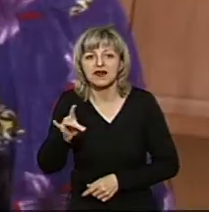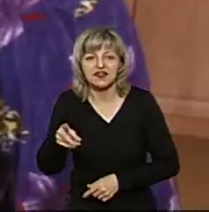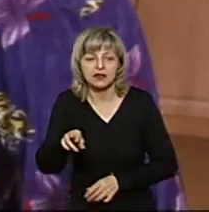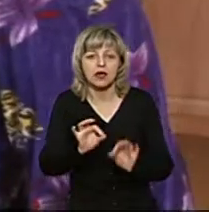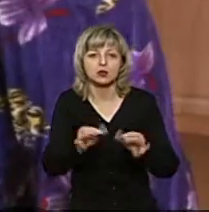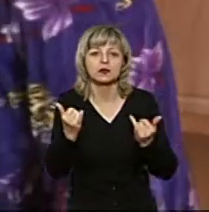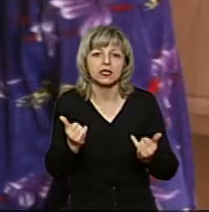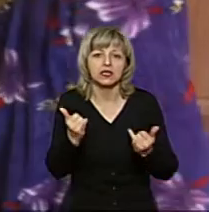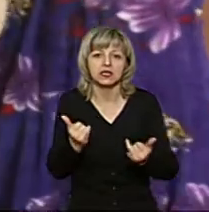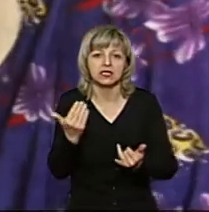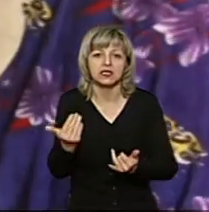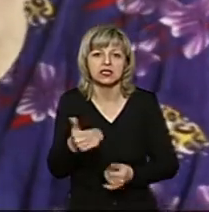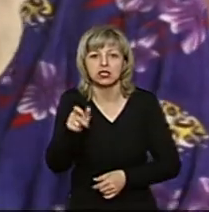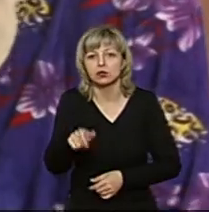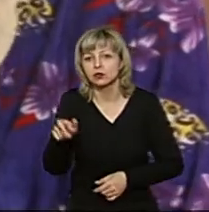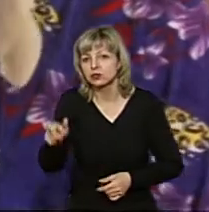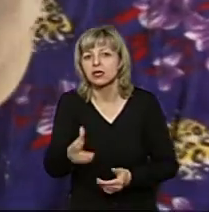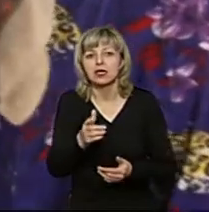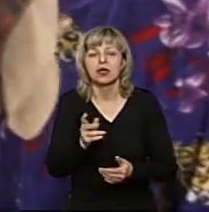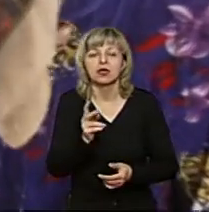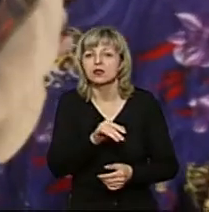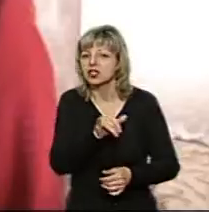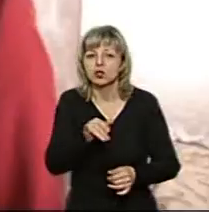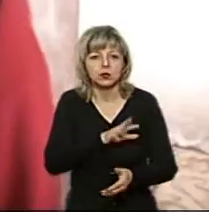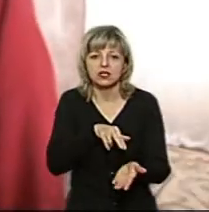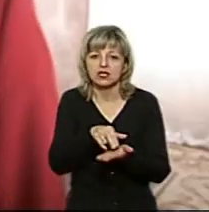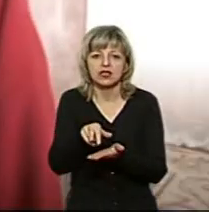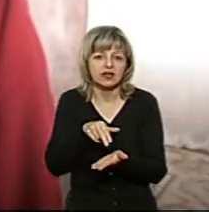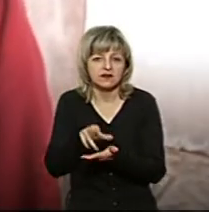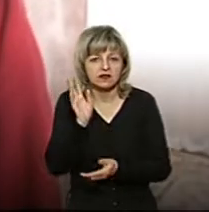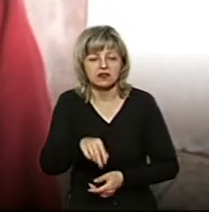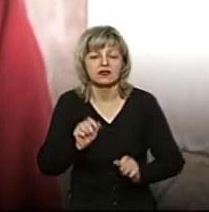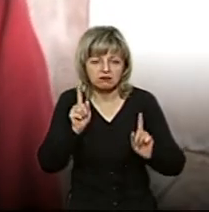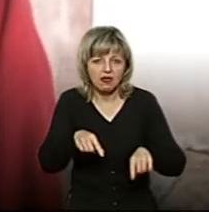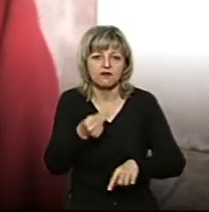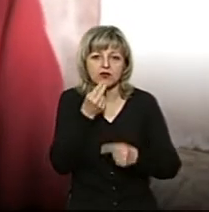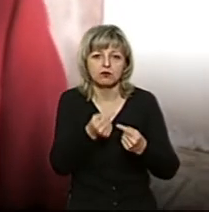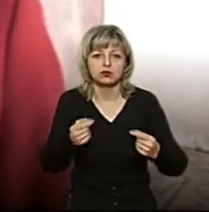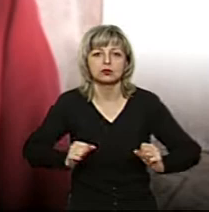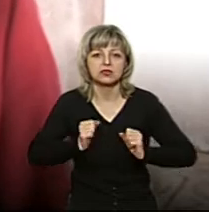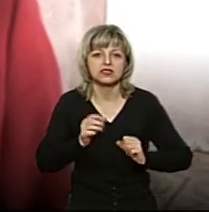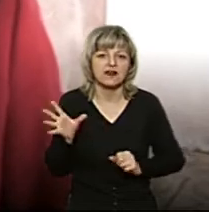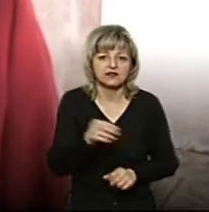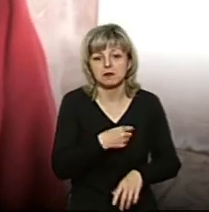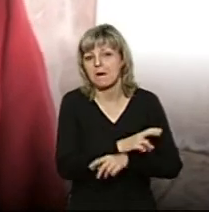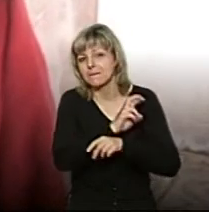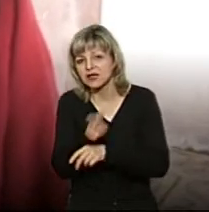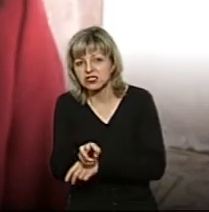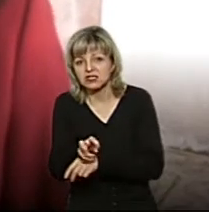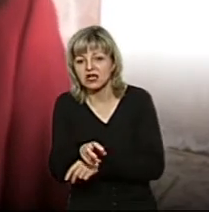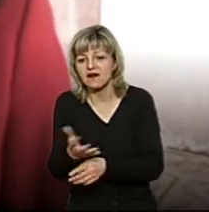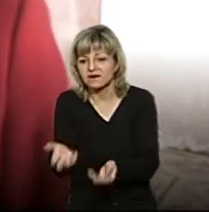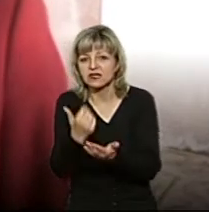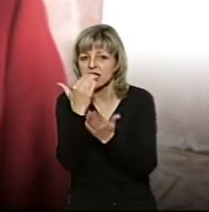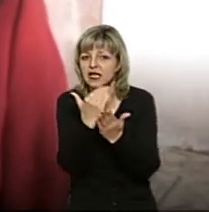розповіла, нині її підопічні майже нікуди не виходять. «Даже продукти, стараємося всі отак, прийшла, взяла